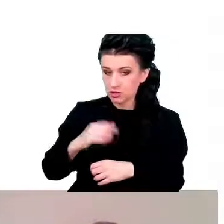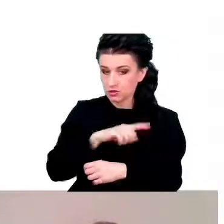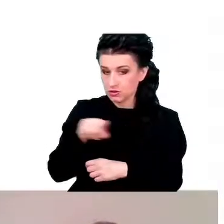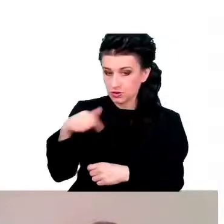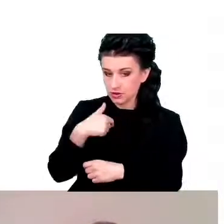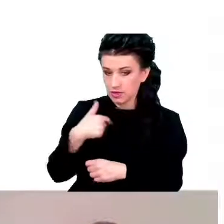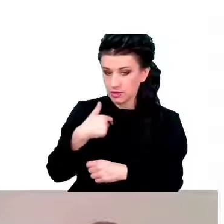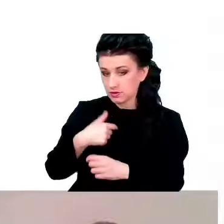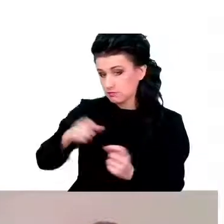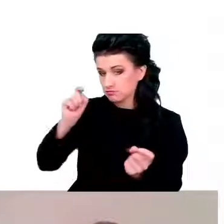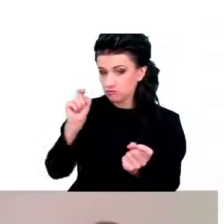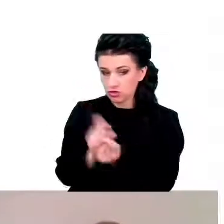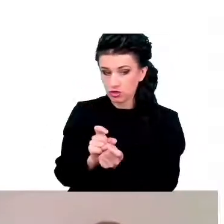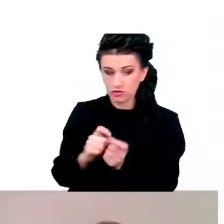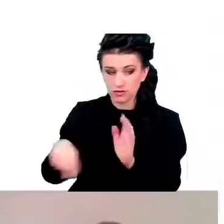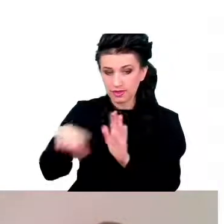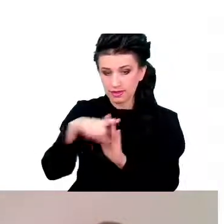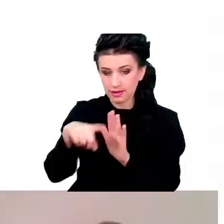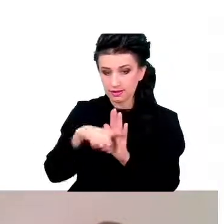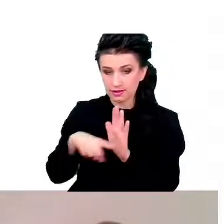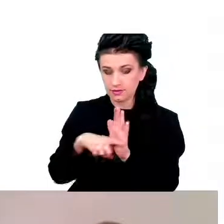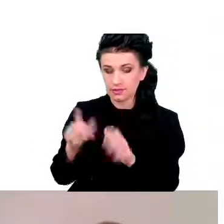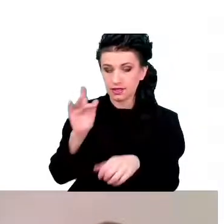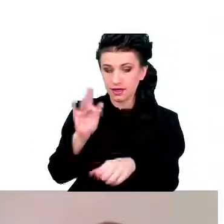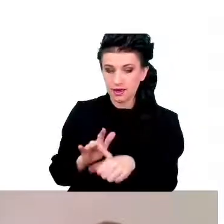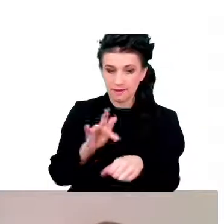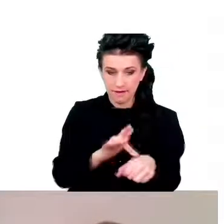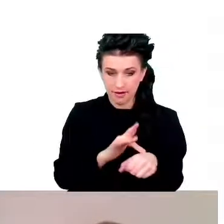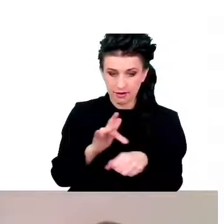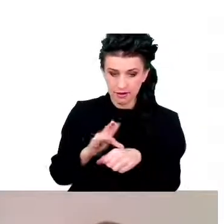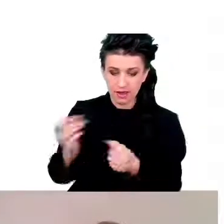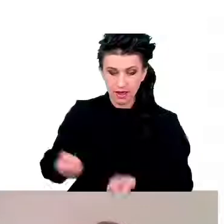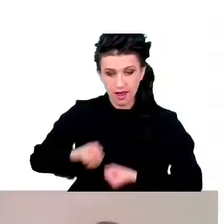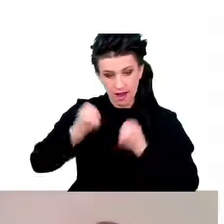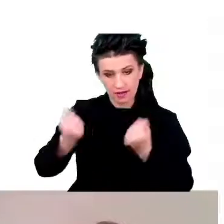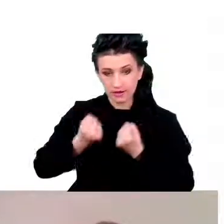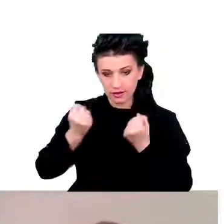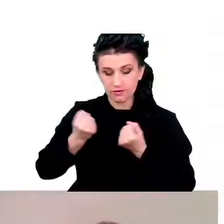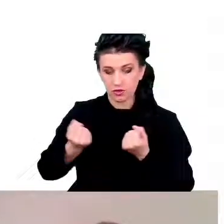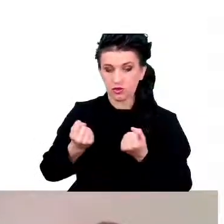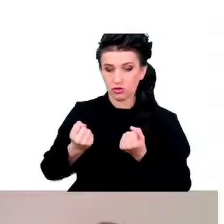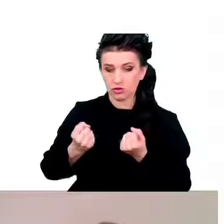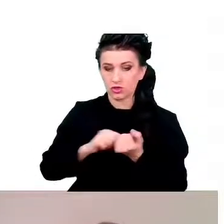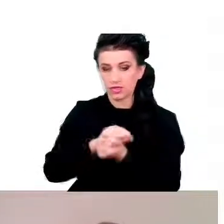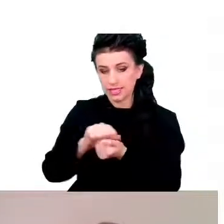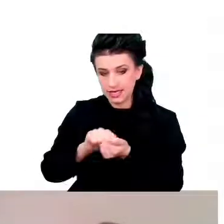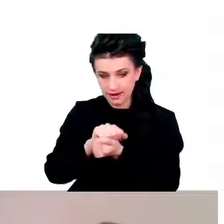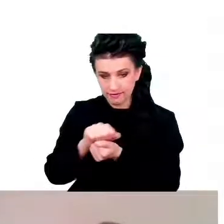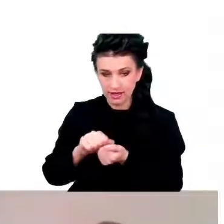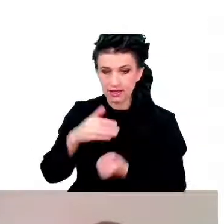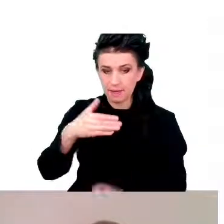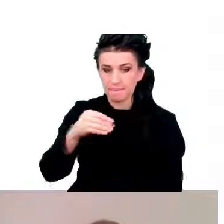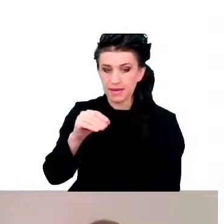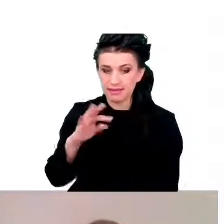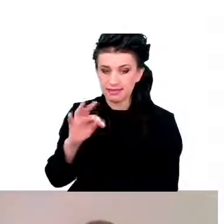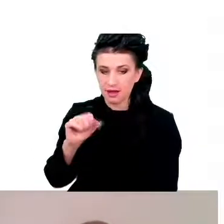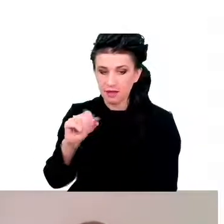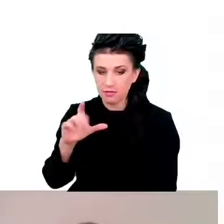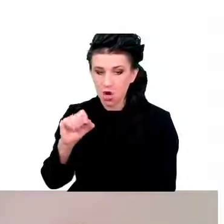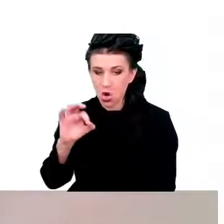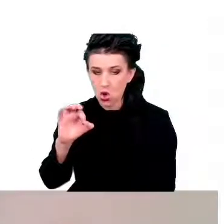negatywnymi skutkami aktywności metabolicznej. Czyli to są tak jakby